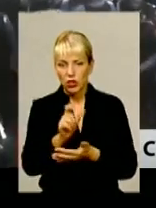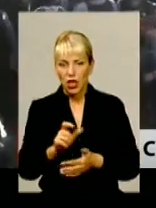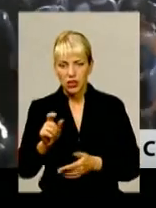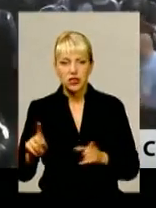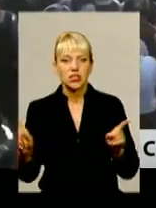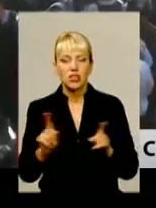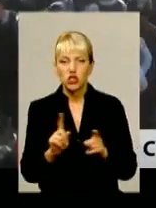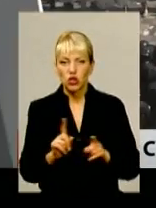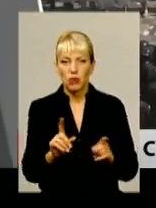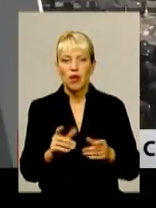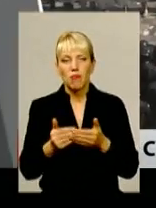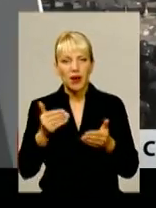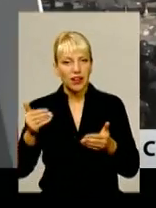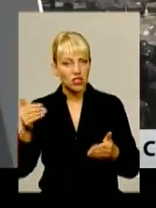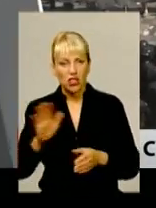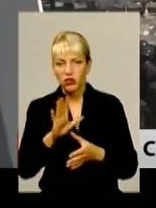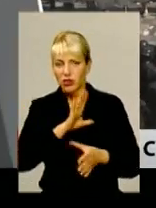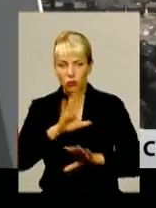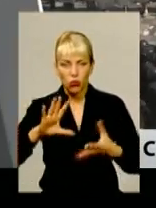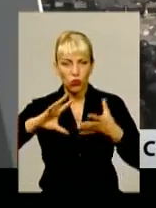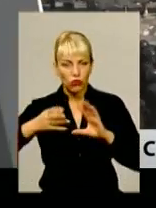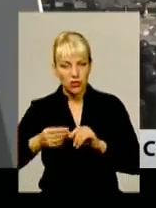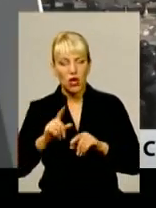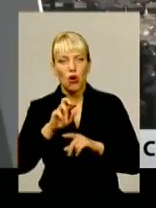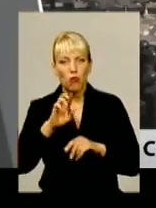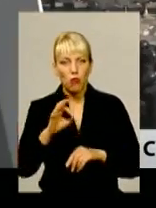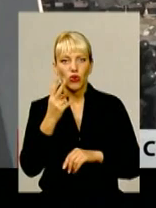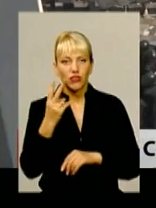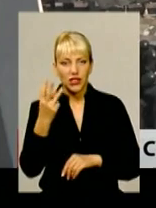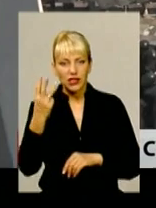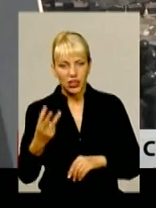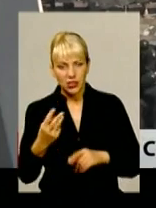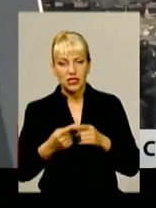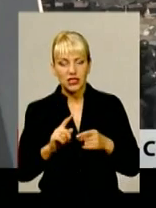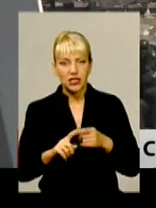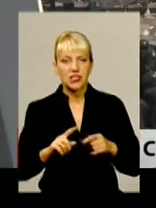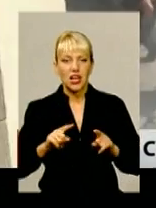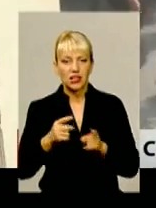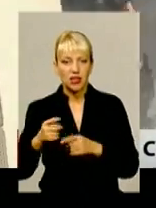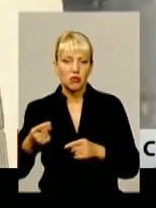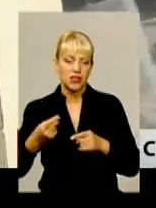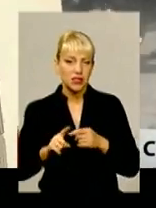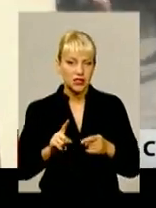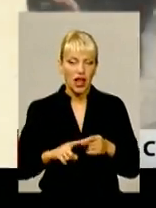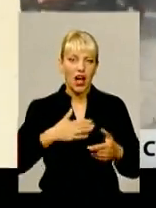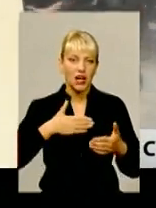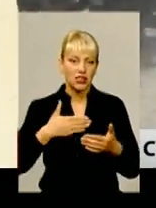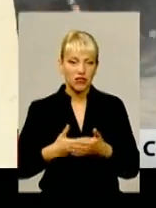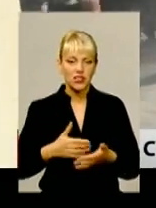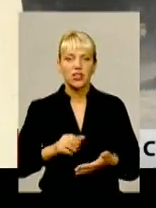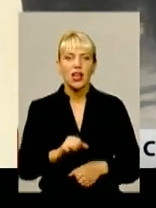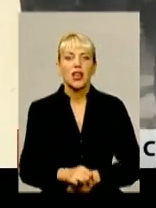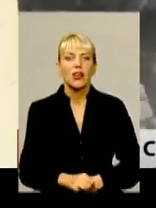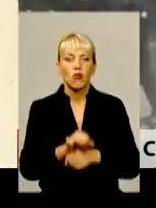навішування ярликів. Адже дві третини затриманих – це справжні патріоти України, активісти Революції Гідності та учасники російсько